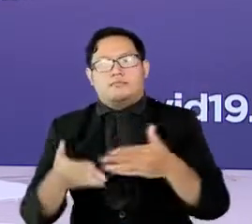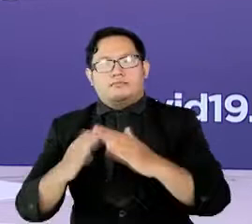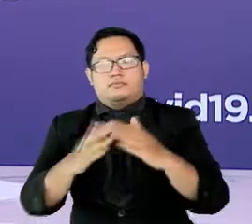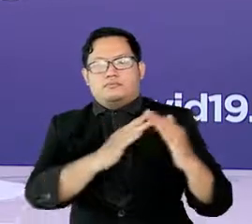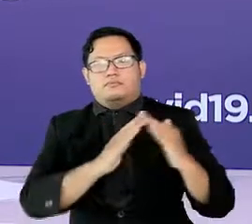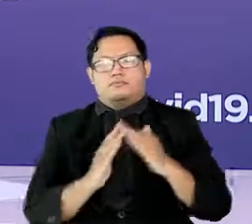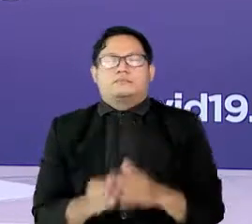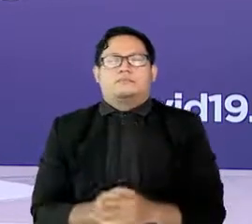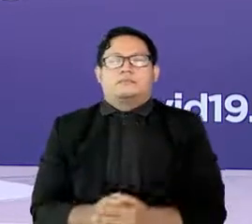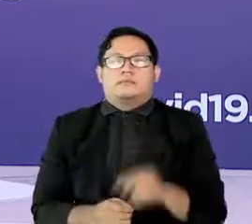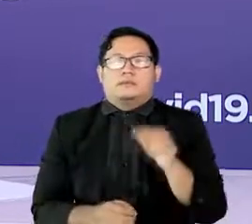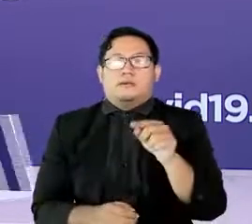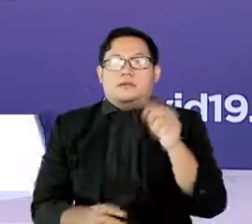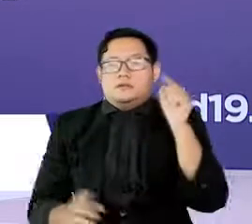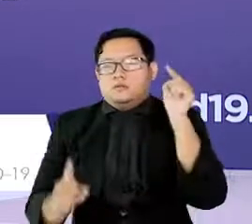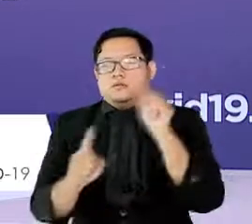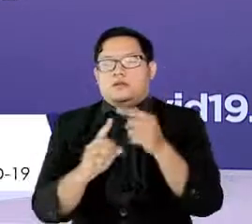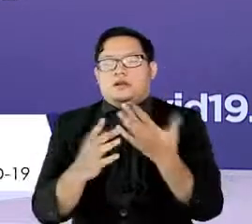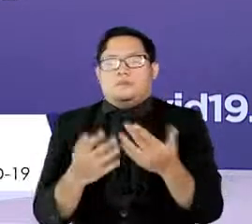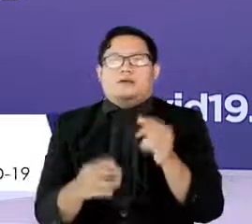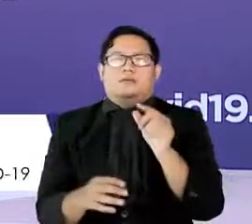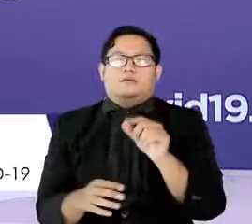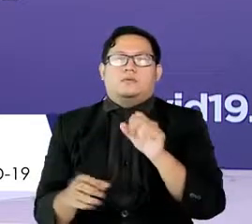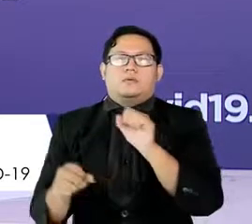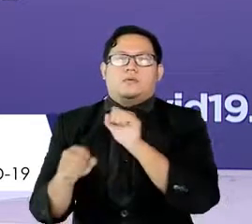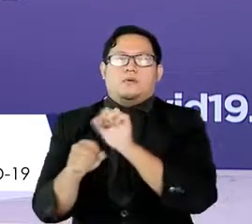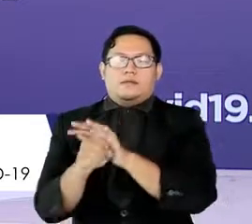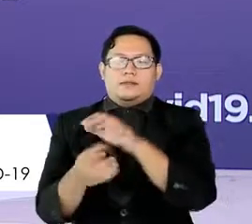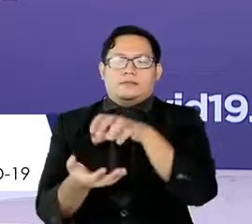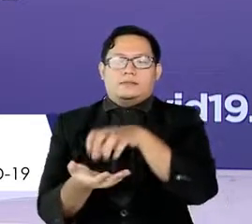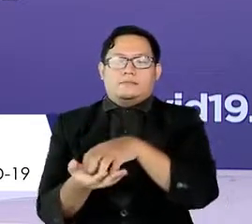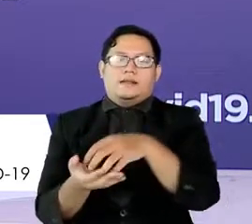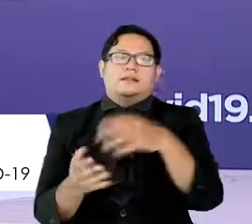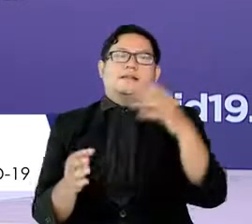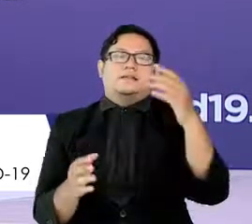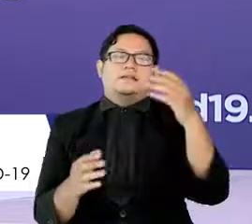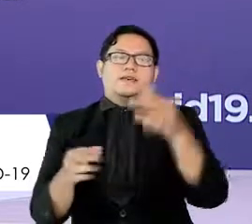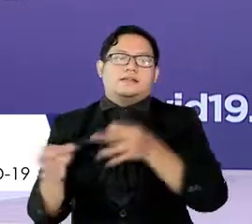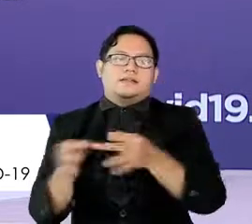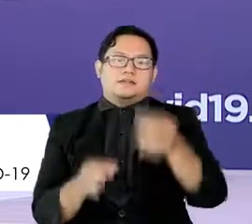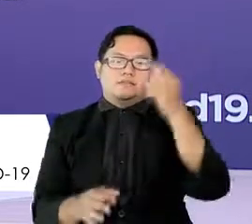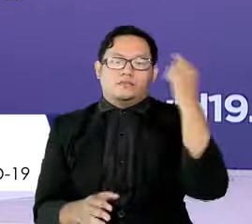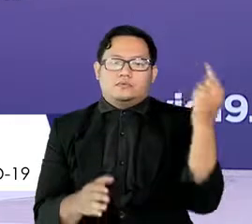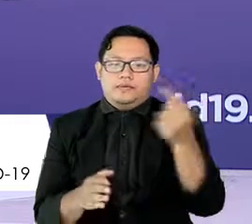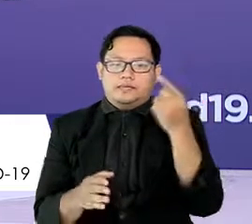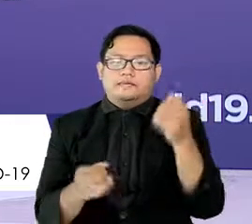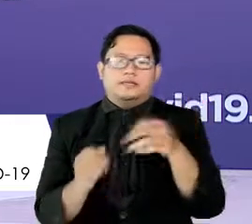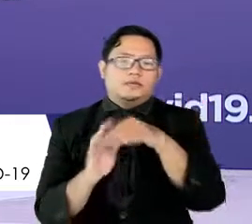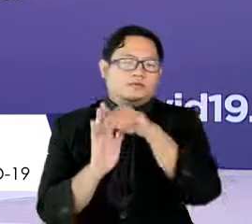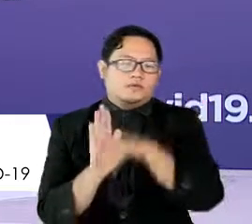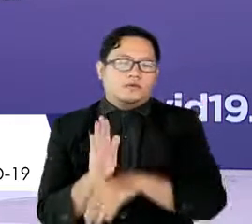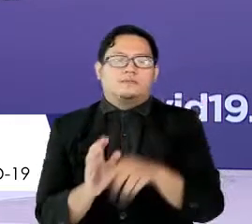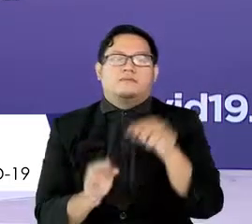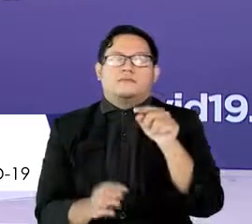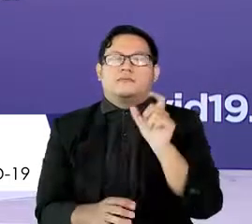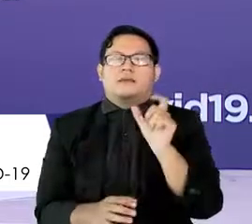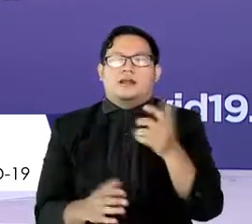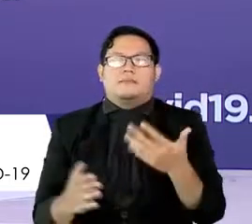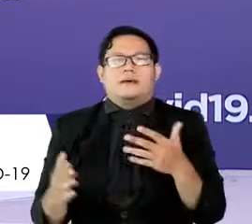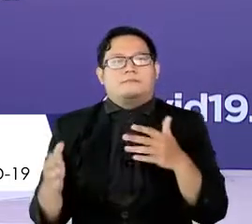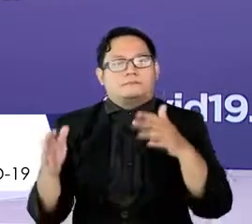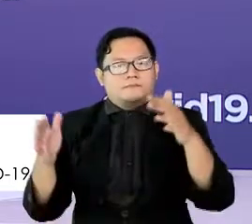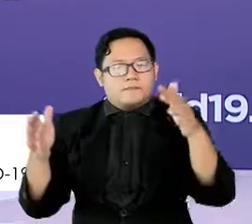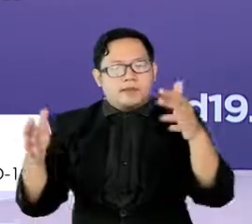membantu mengurangi laju penularan COVID-19 di fasilitas publik. Hal ini dilakukan secara persuasif dengan